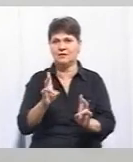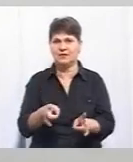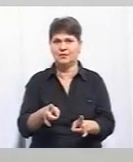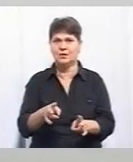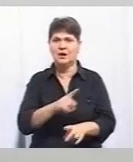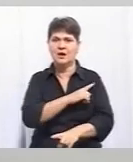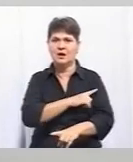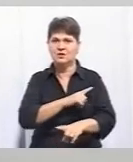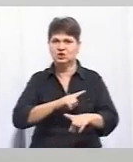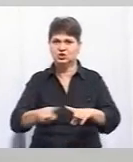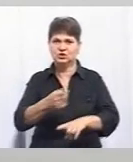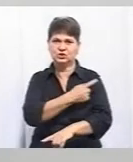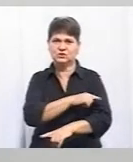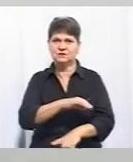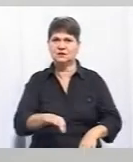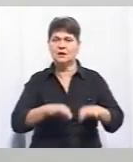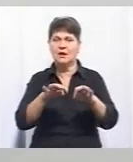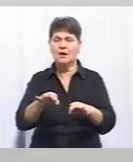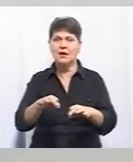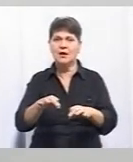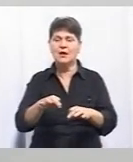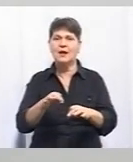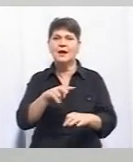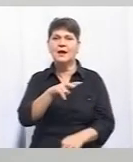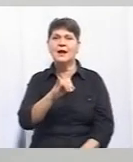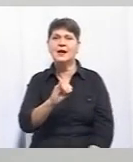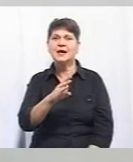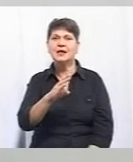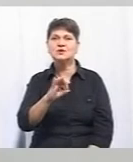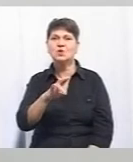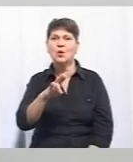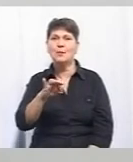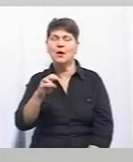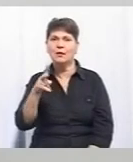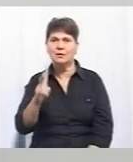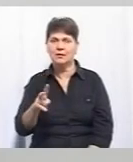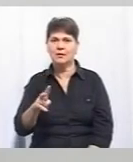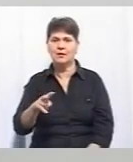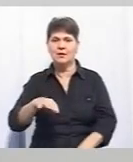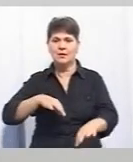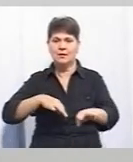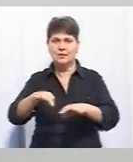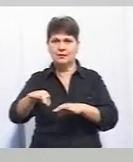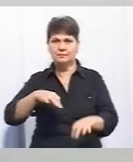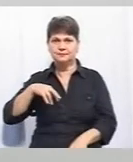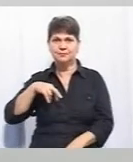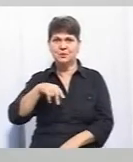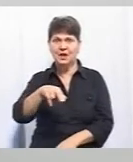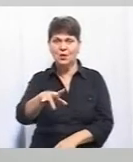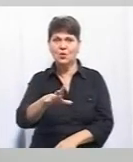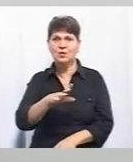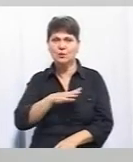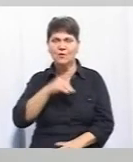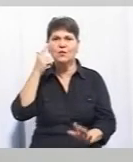швидка допомога на лісопарку, відбулася дорожньо-транспортна пригода, пішохід, рухаючись по пішохідному переходу,